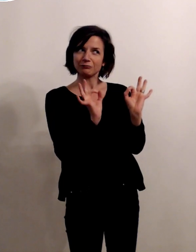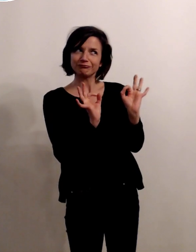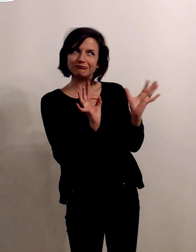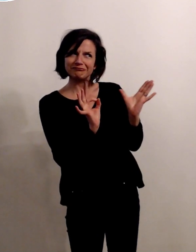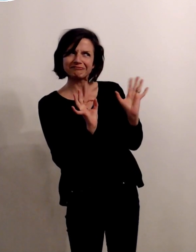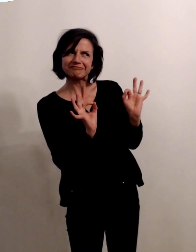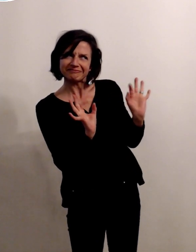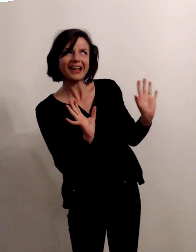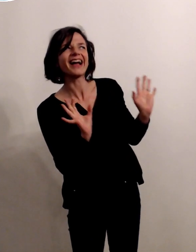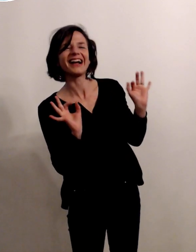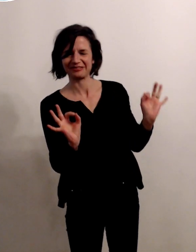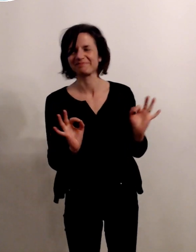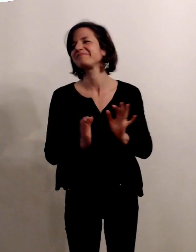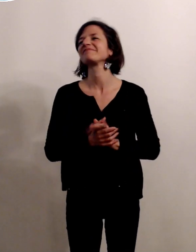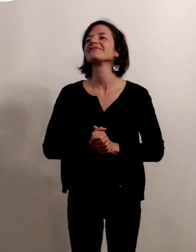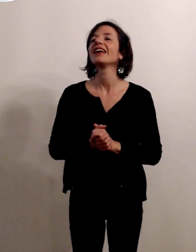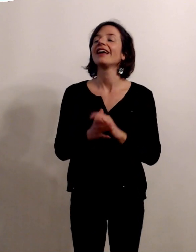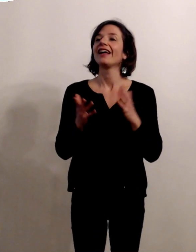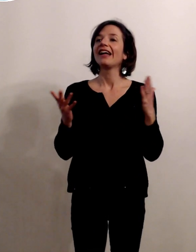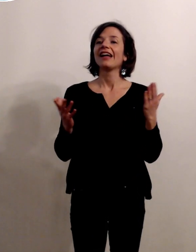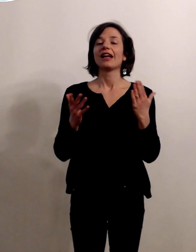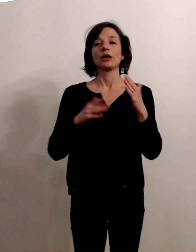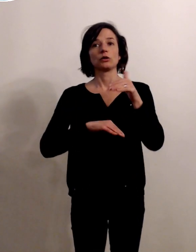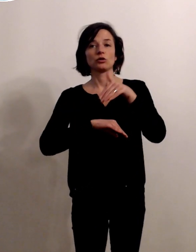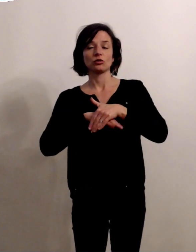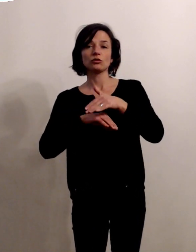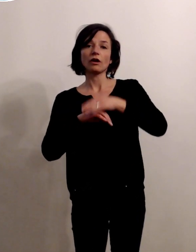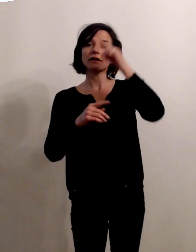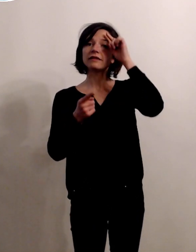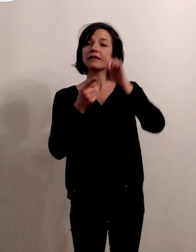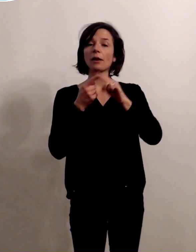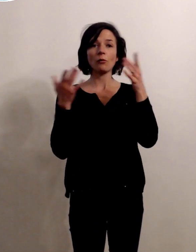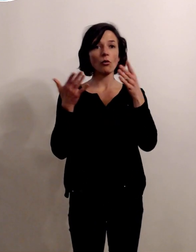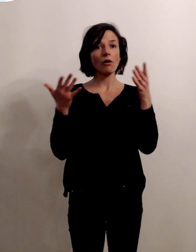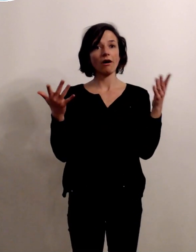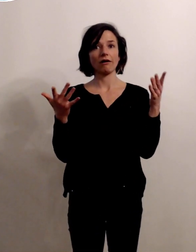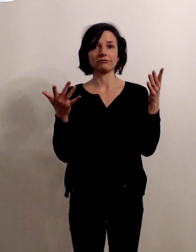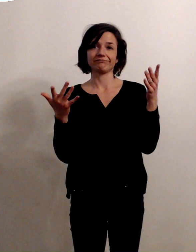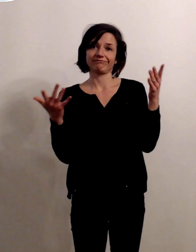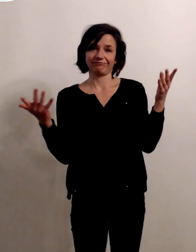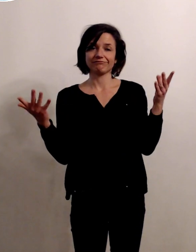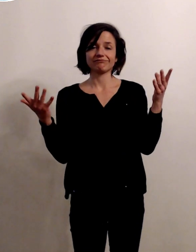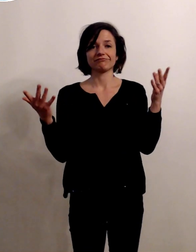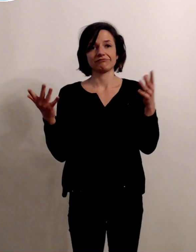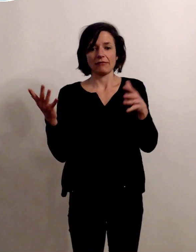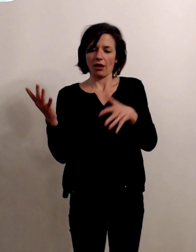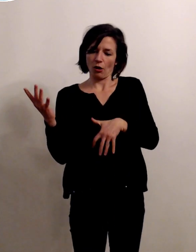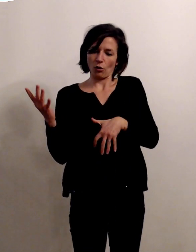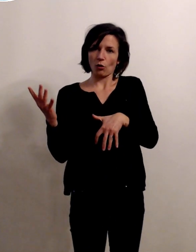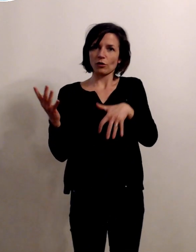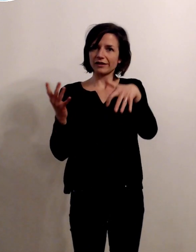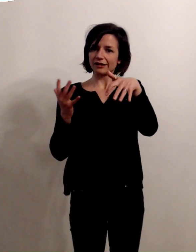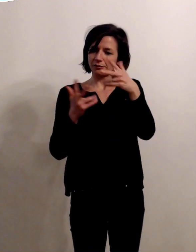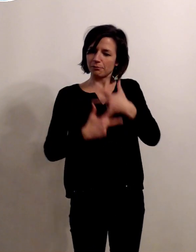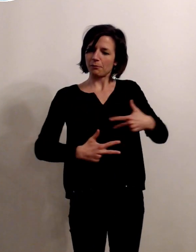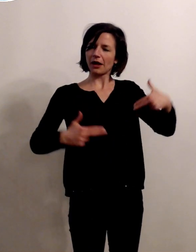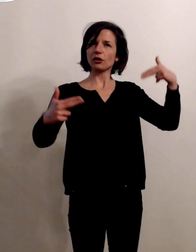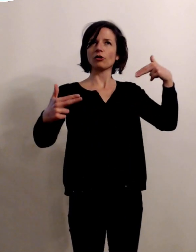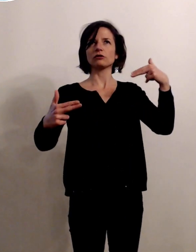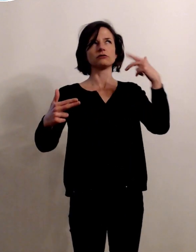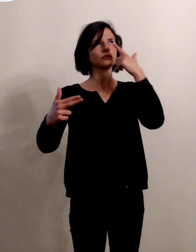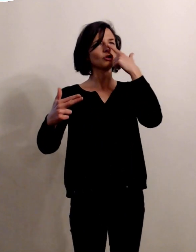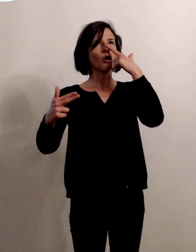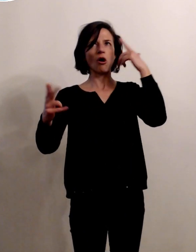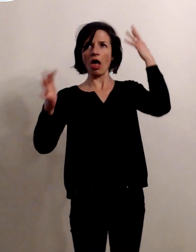Donc ce soir la thématique est donc vivre sa grossesse sereinement puisqu'effectivement c'est